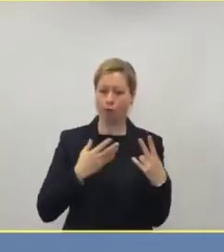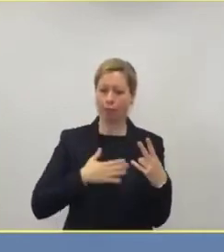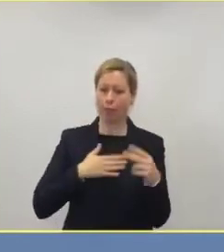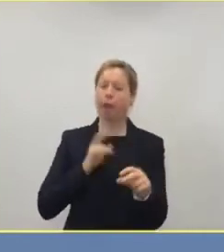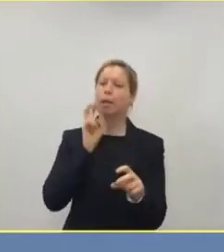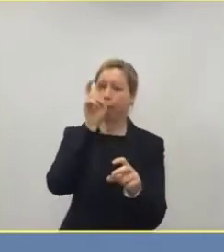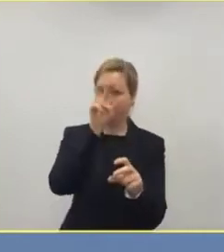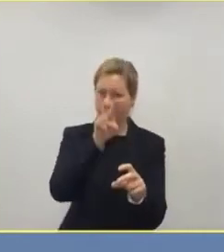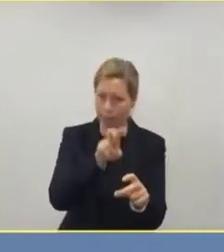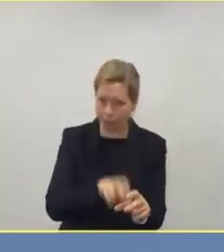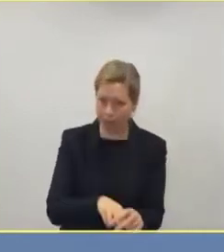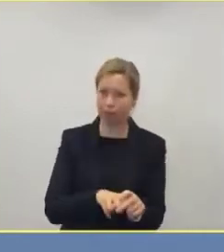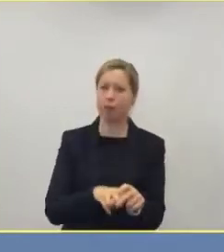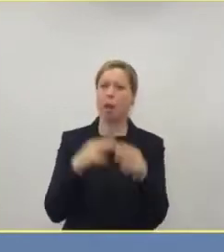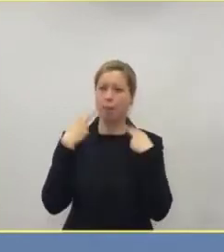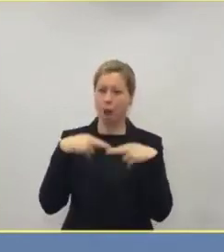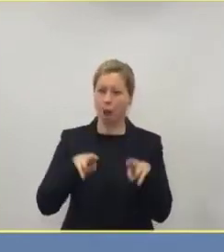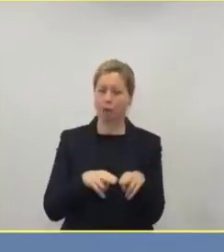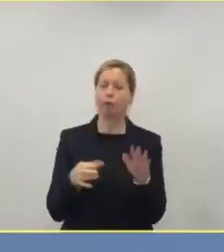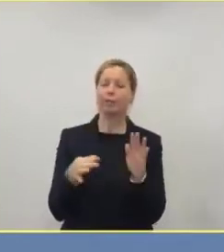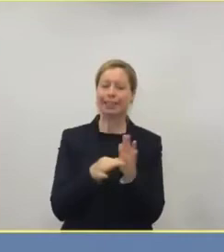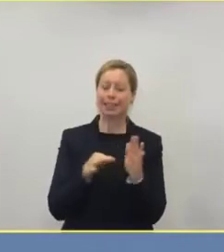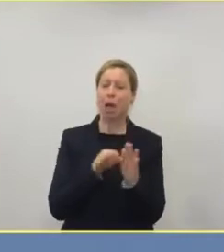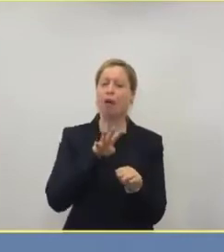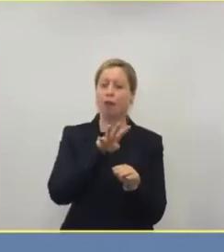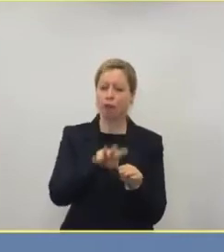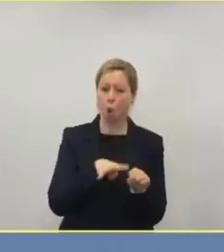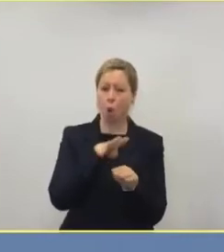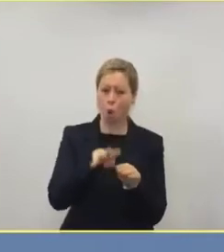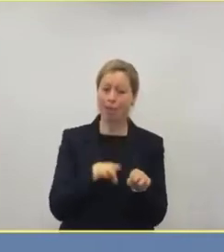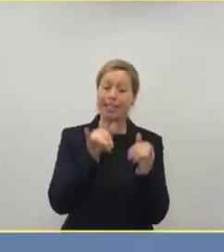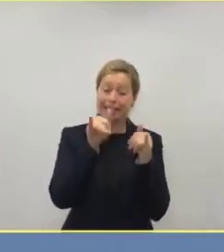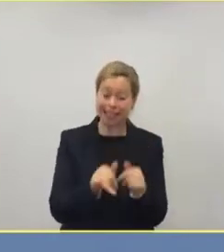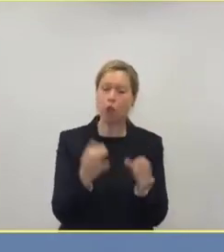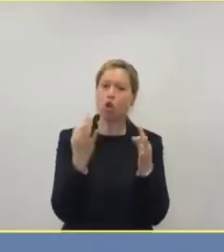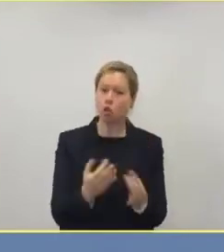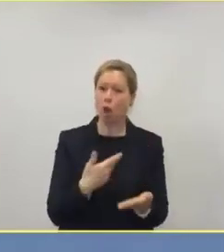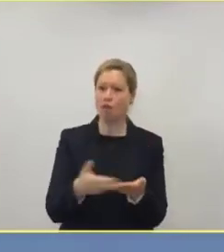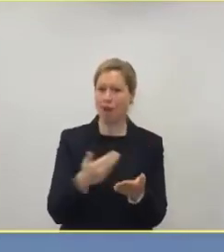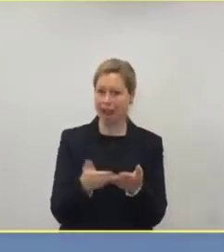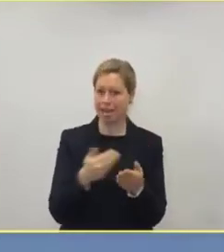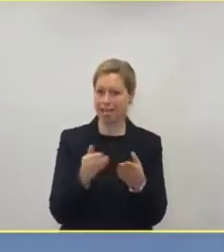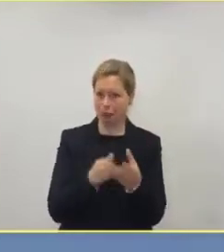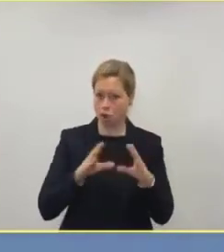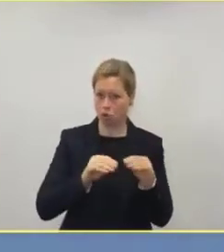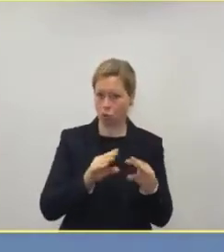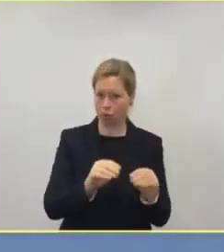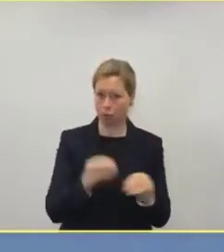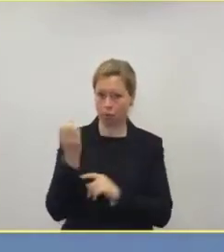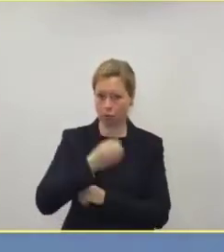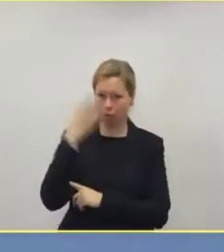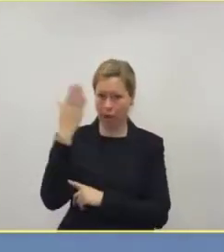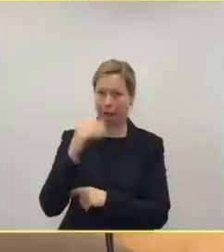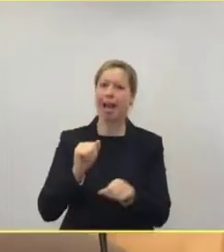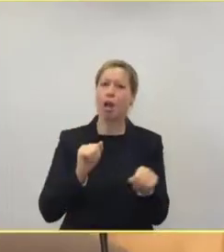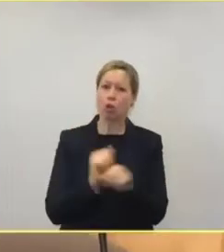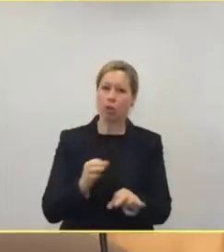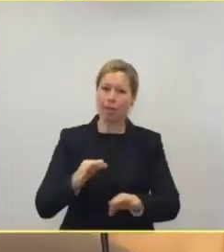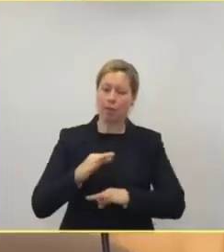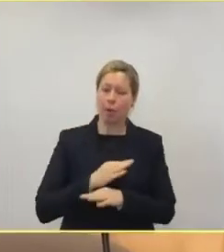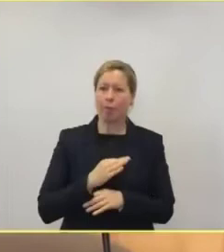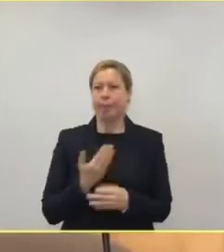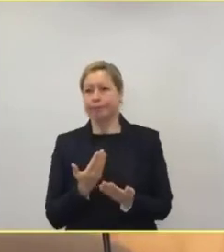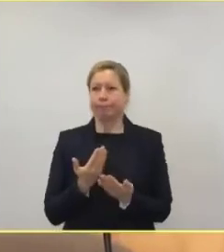Punkt 14 wird das ja kursorisch erwähnt, dass man das als Instrument nutzen sollte. Das ist natürlich ein zweischneidiges Schwert. Aus